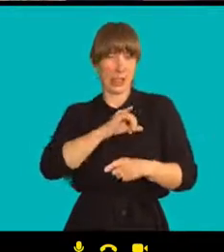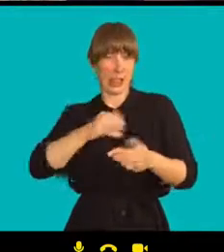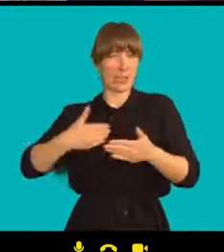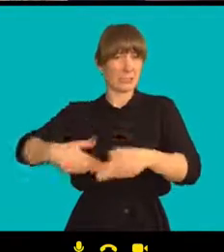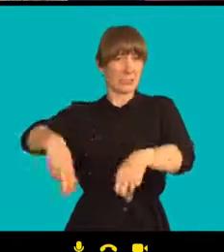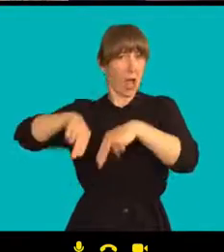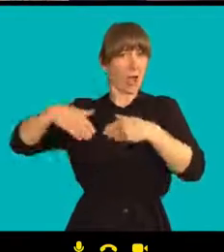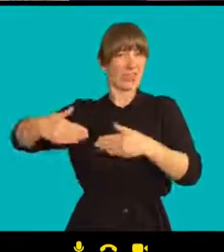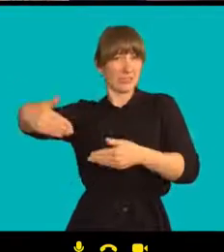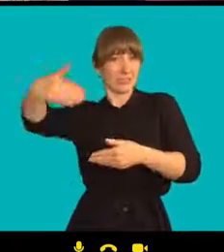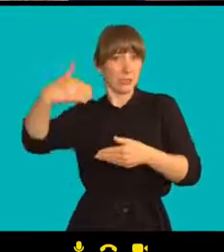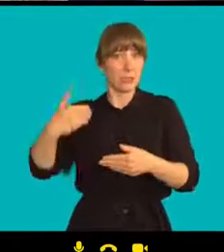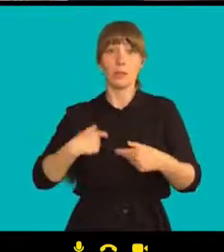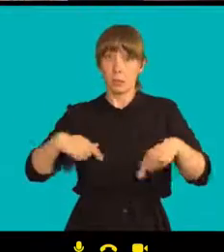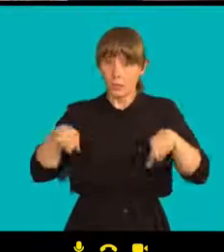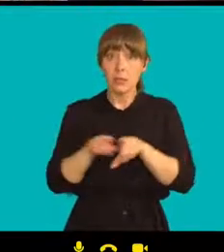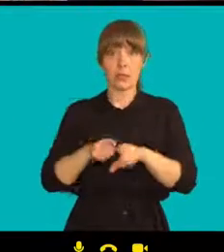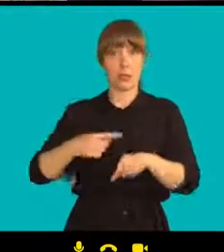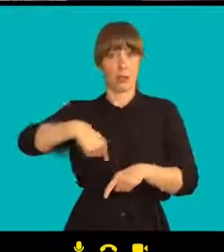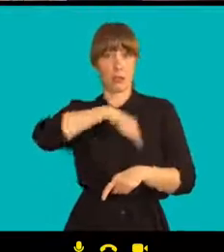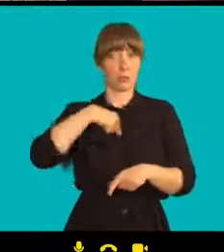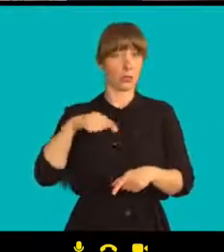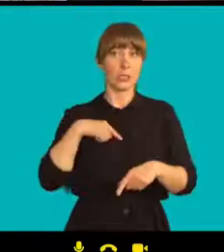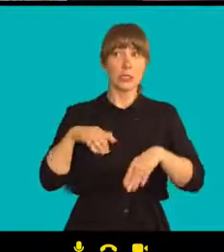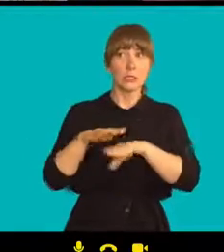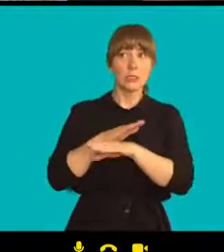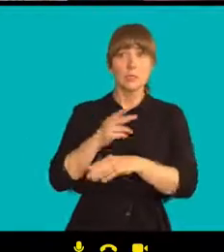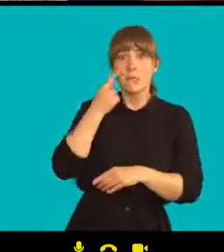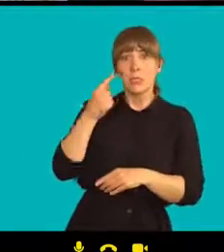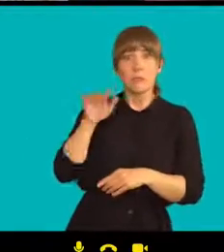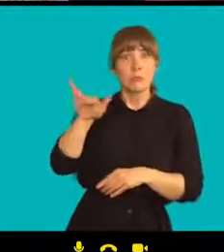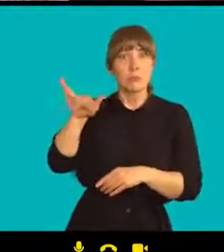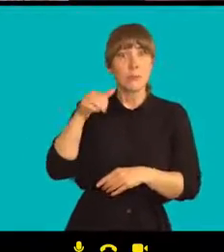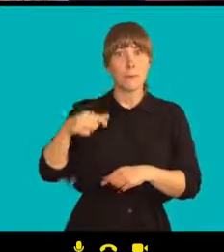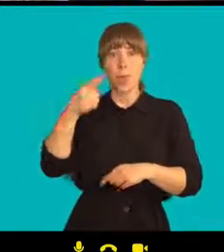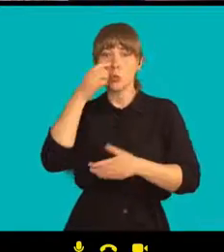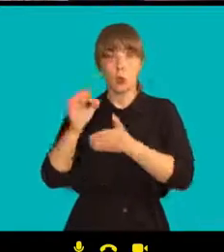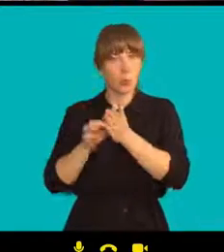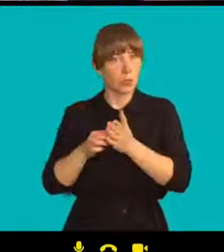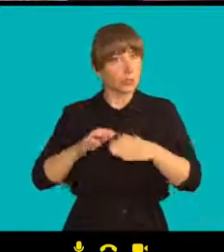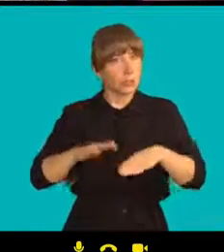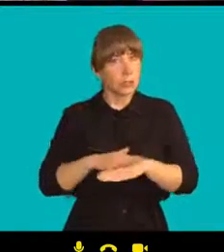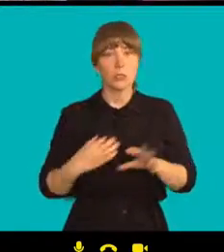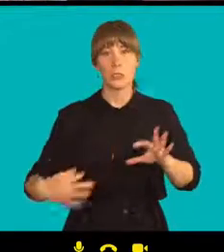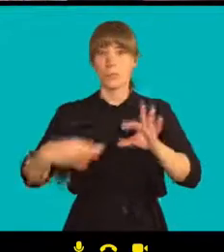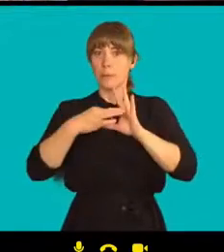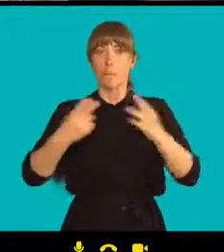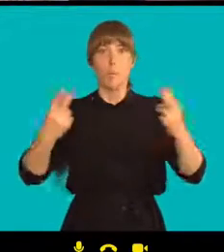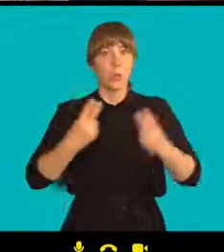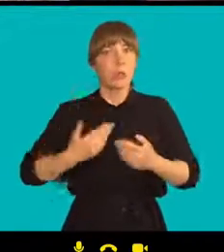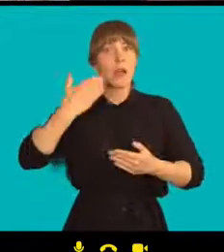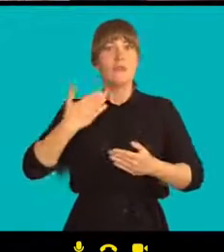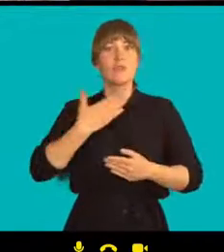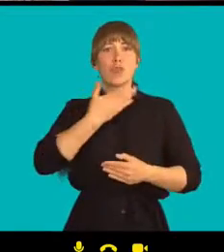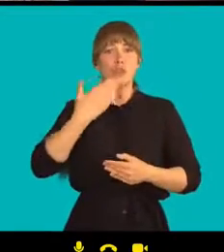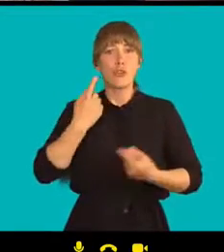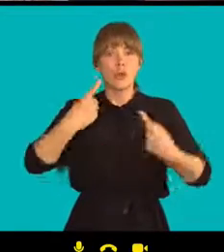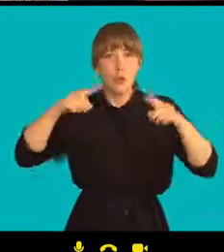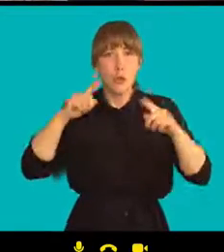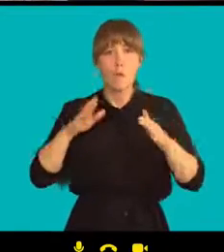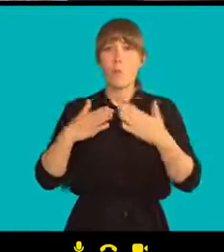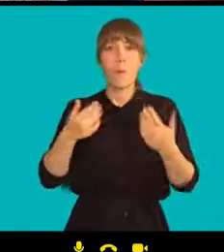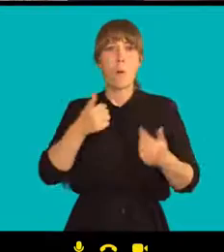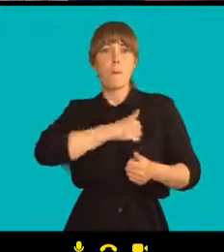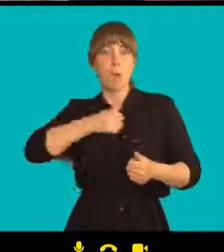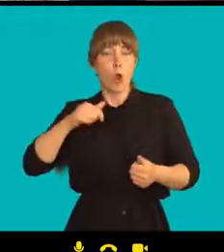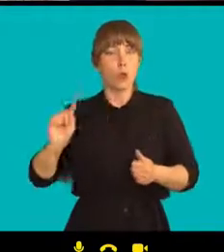velmi intenzivně výmali, že vlastně to, co vidíme v Bělorusku, hodně připomíná tu situaci třeba v tejdejším Československu, v Polsku, v